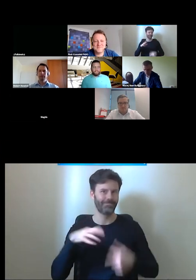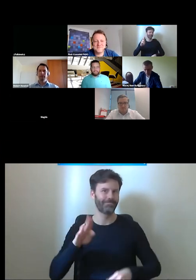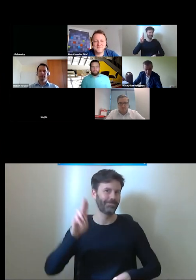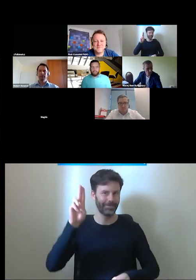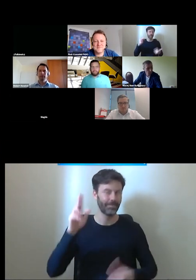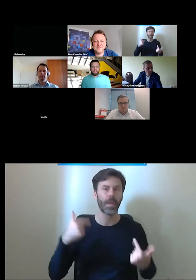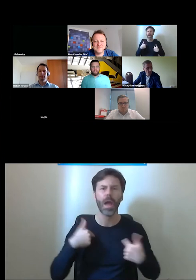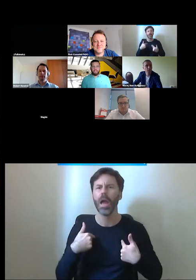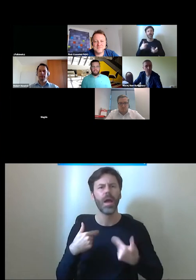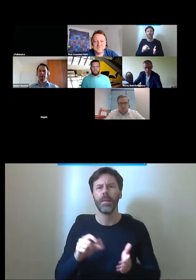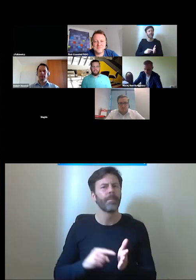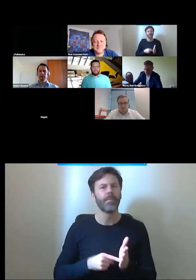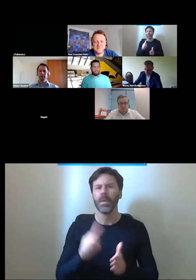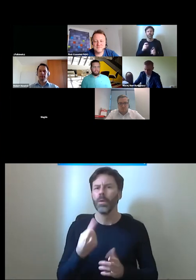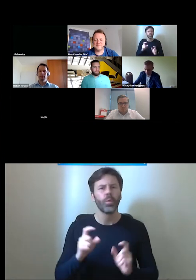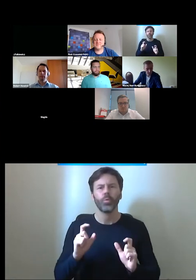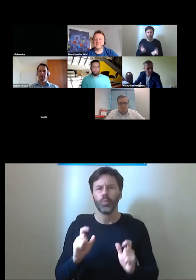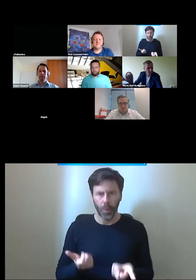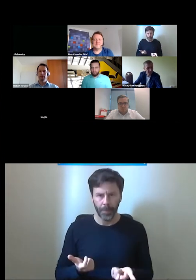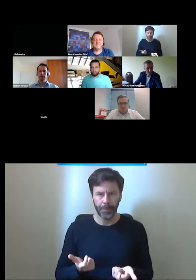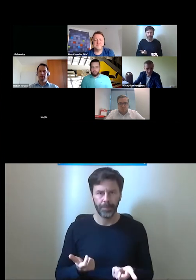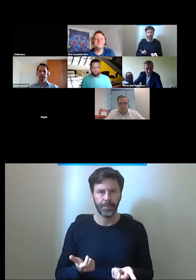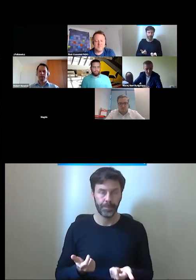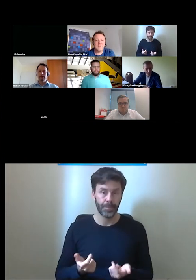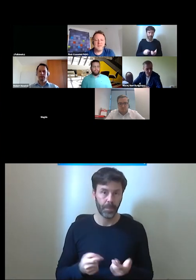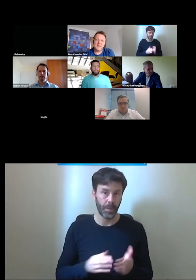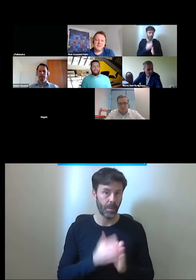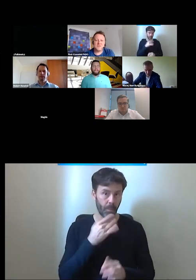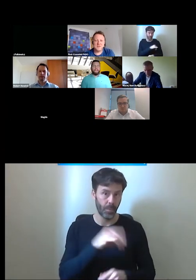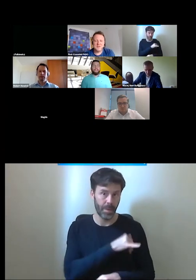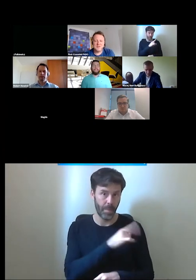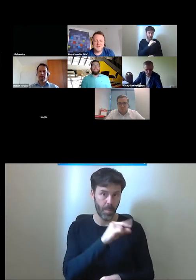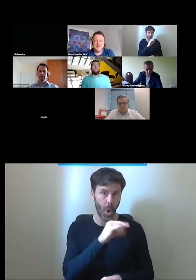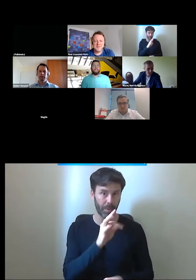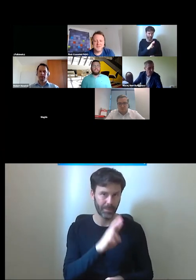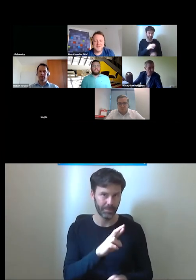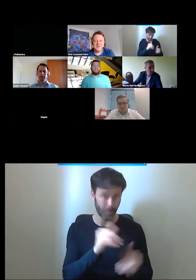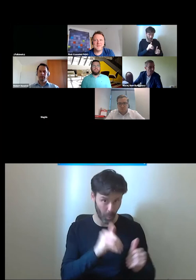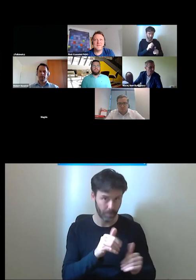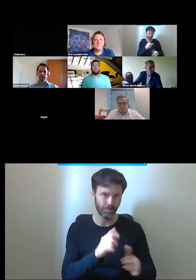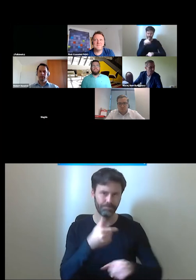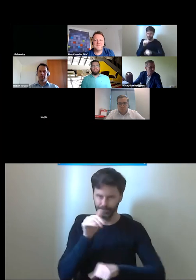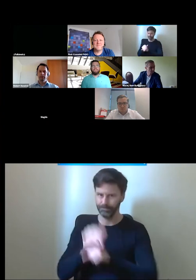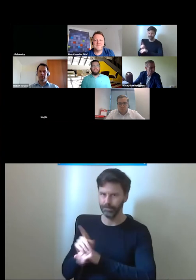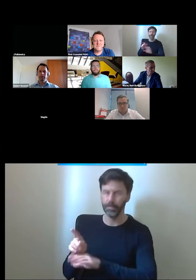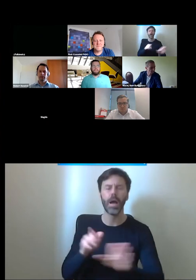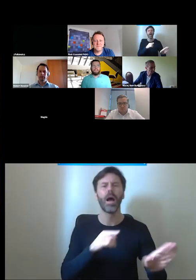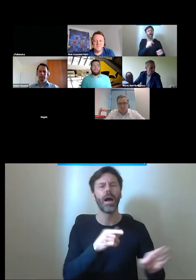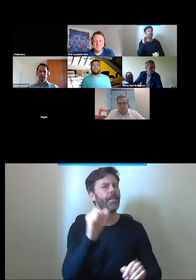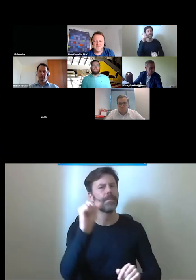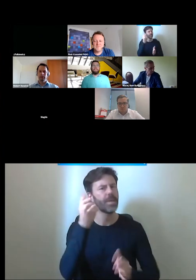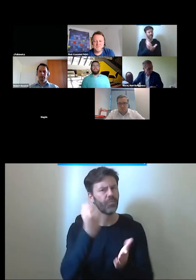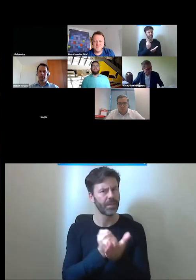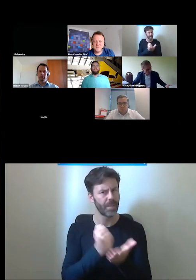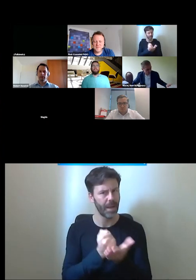Ja od razu pierwsza rzecz, Piotrze, jeśli mogę mówić po imieniu. Jasne, jasne, oczywiście. Pierwsza rzecz, która mi się nasuwa na myśl,